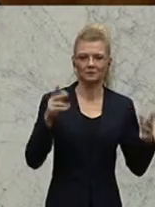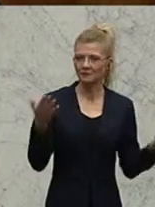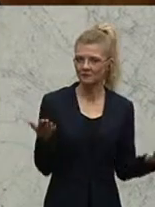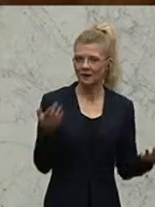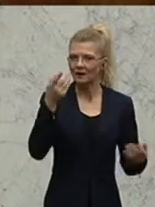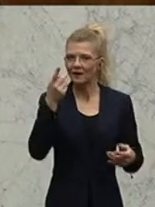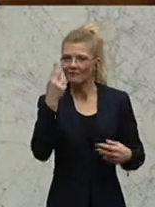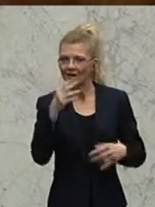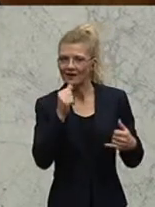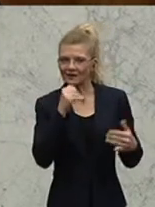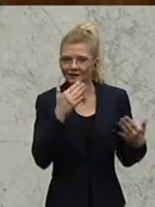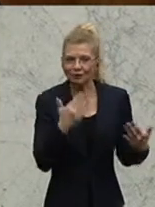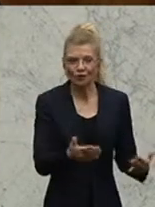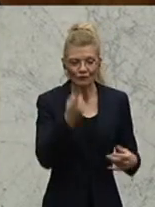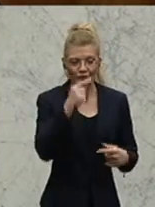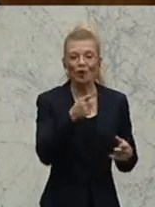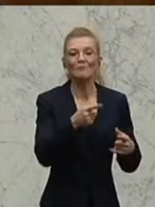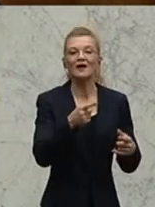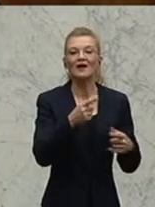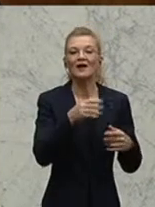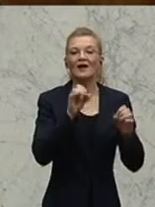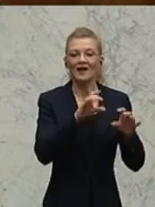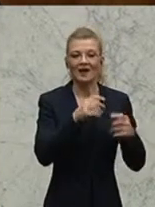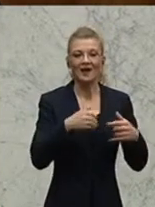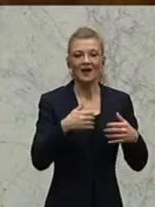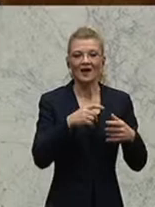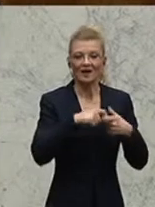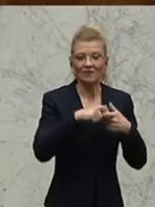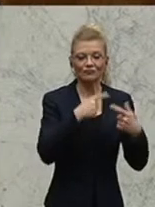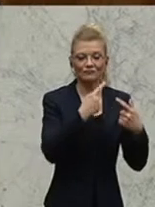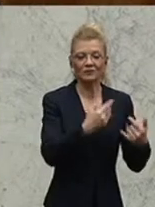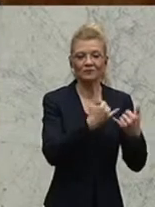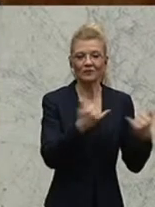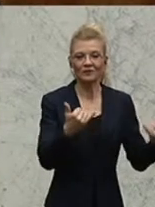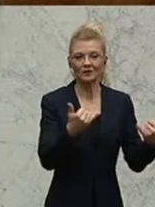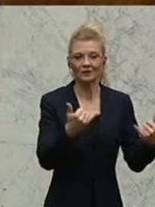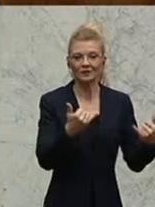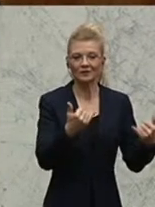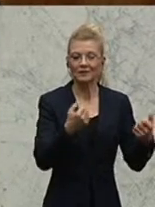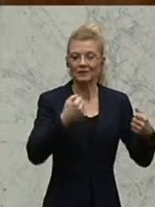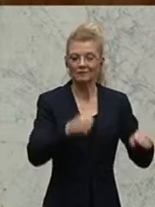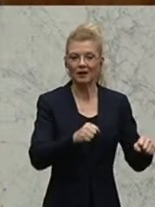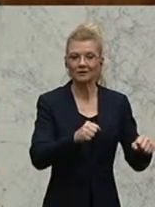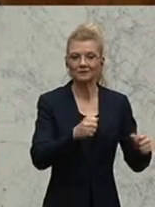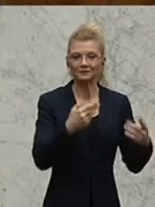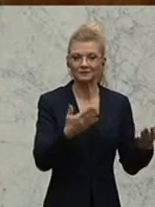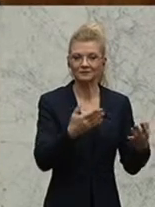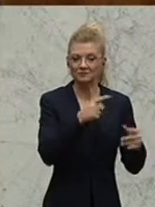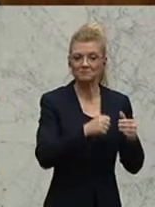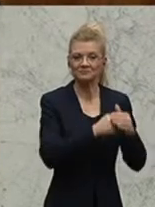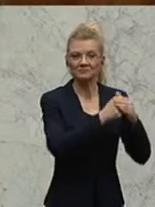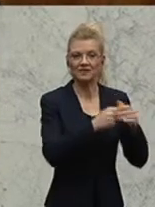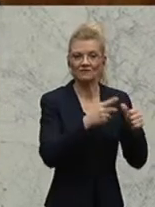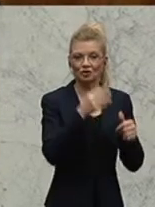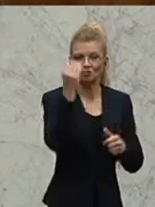Die Lehrergewerkschaft ist die Kompensationsführungskraft in der österreichischen Schule. Die werden gestört in ihrem Allmachtsanspruch, wenn hier plötzlich